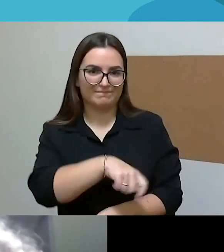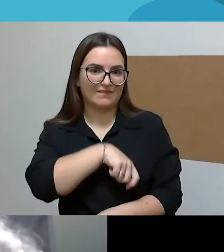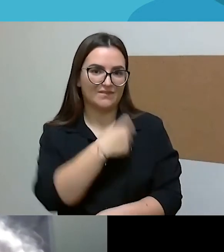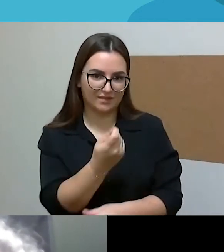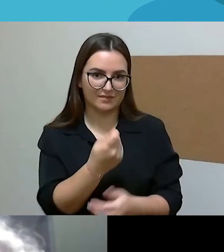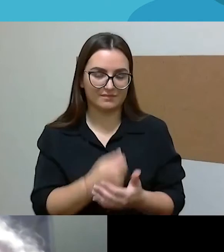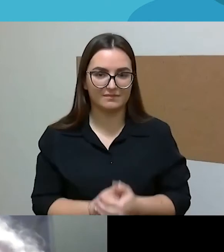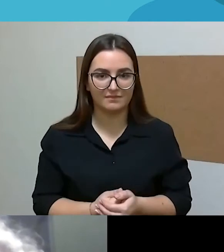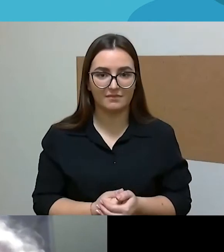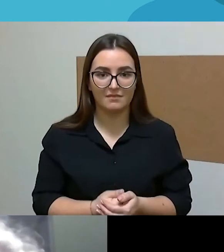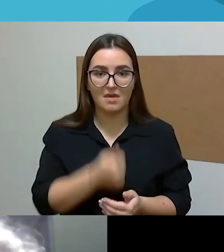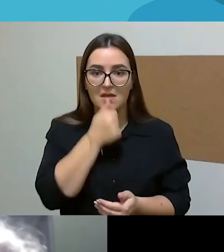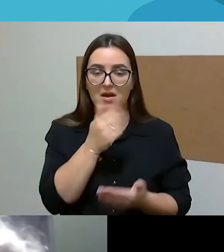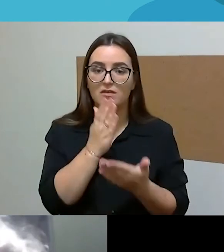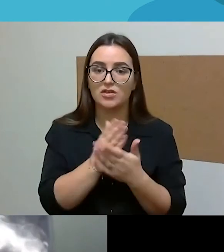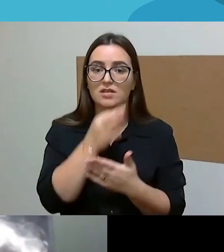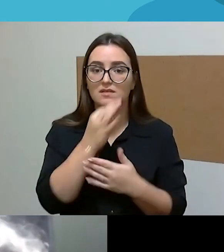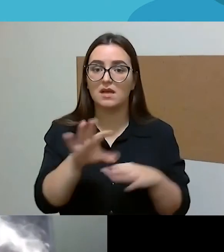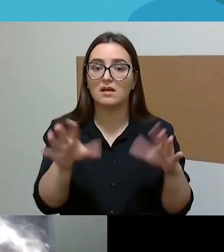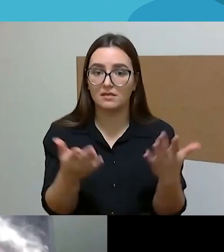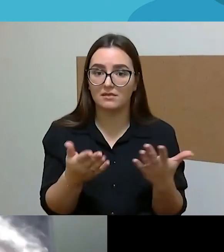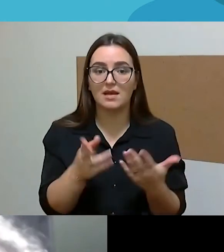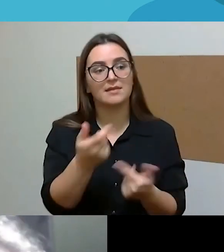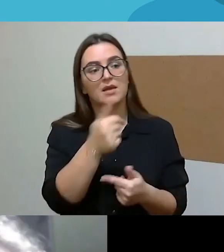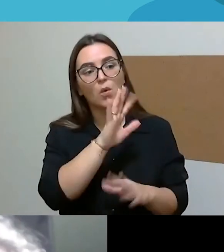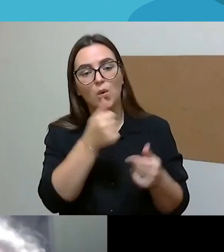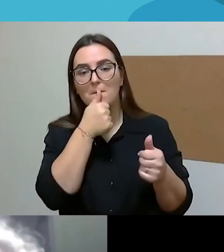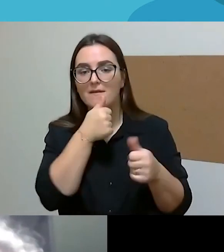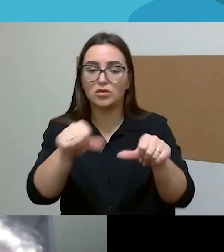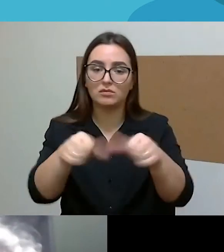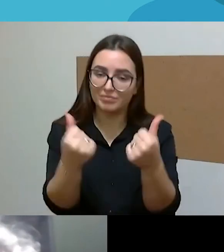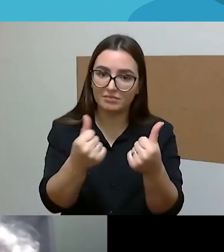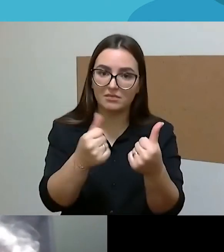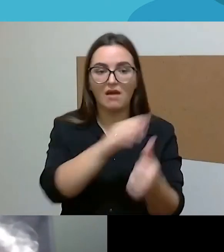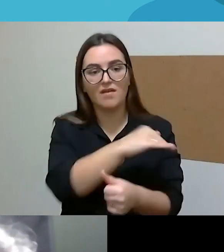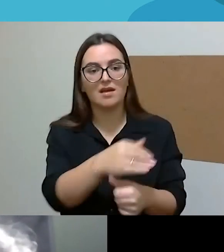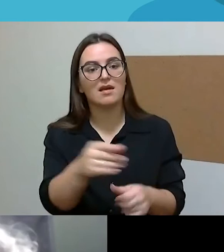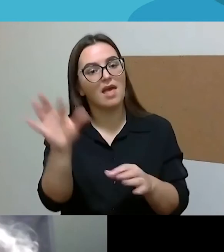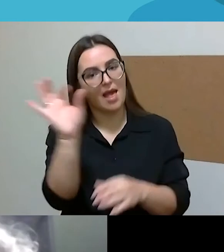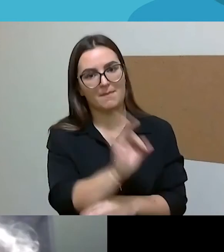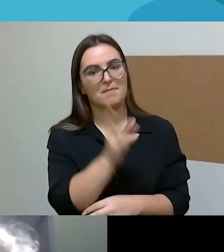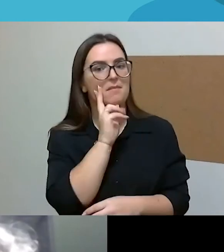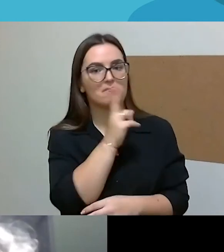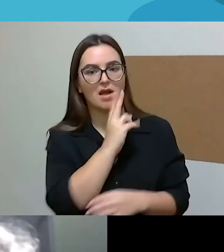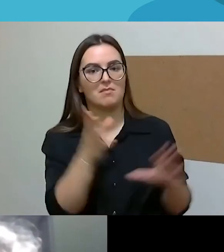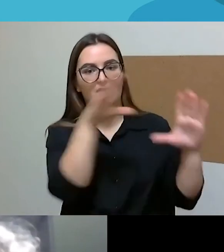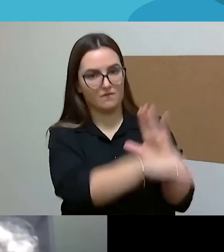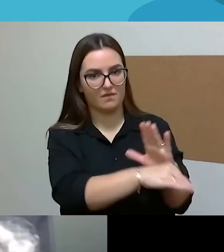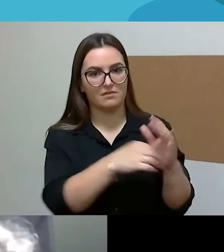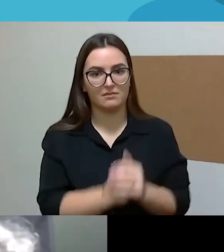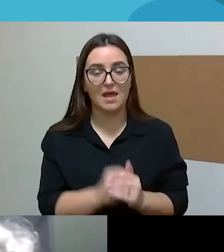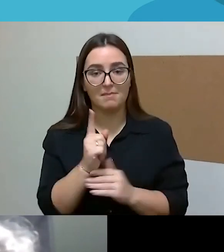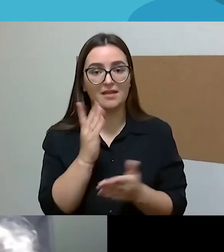va, kaip sakom, kad nu, tarsi automatiškai vaikai labiau paliekami mamai, tai aš irgi matyčiau tokias kaip ir dvi medalio pusės. Iš vienos